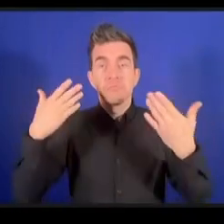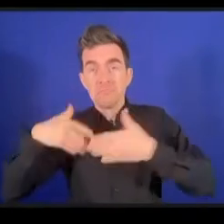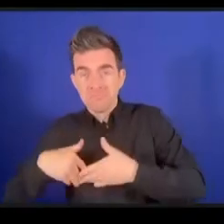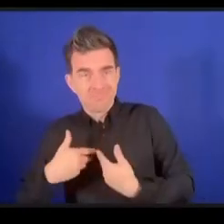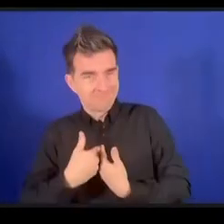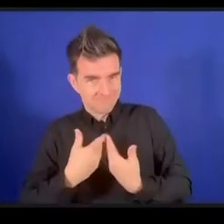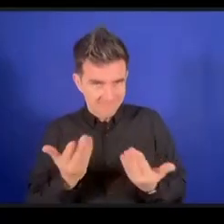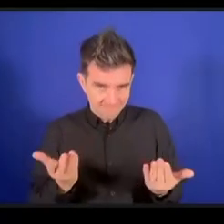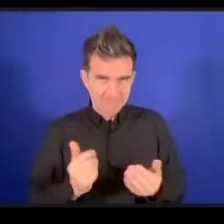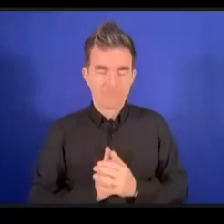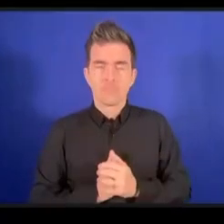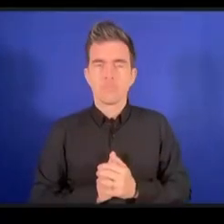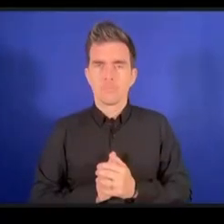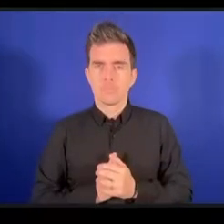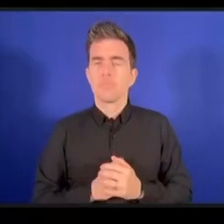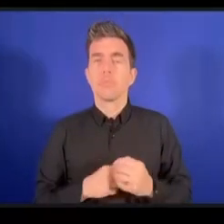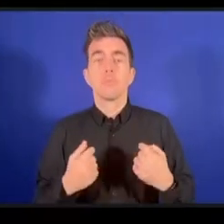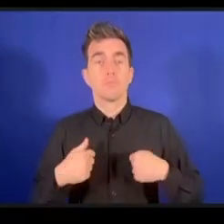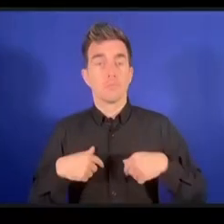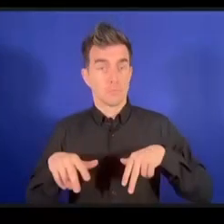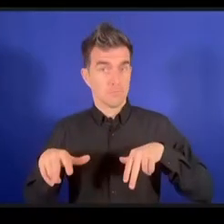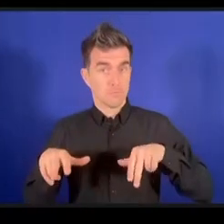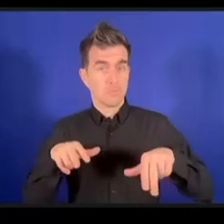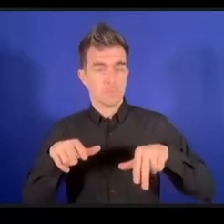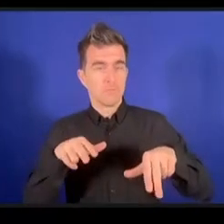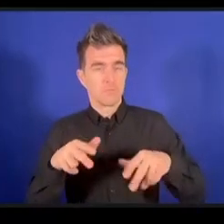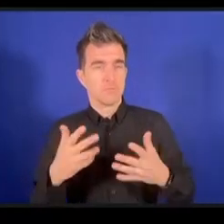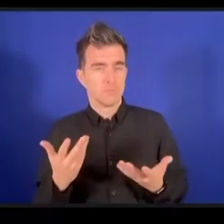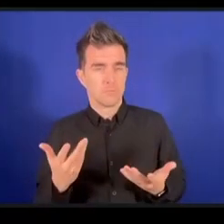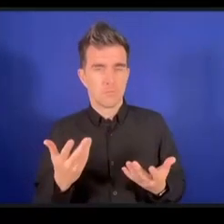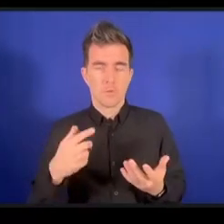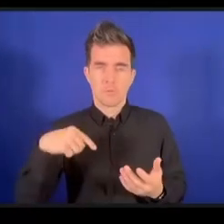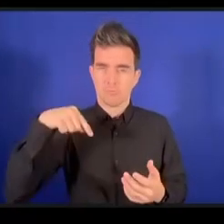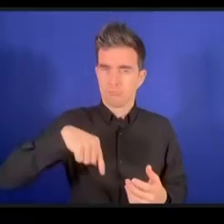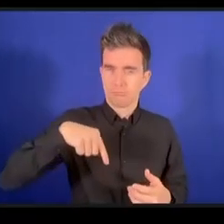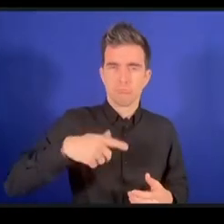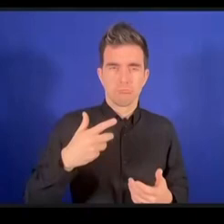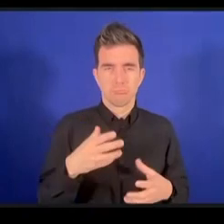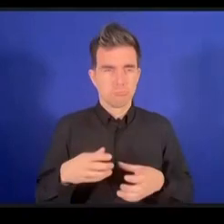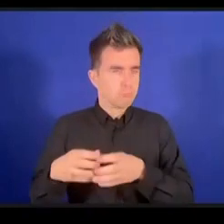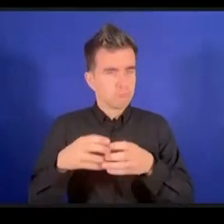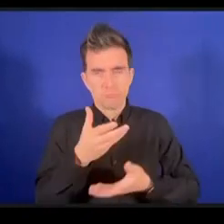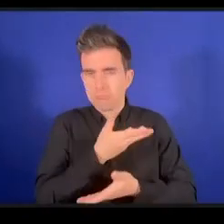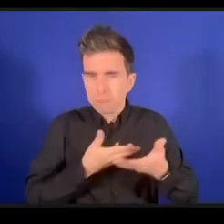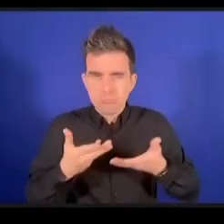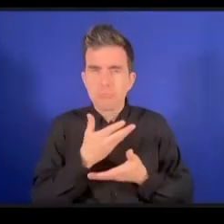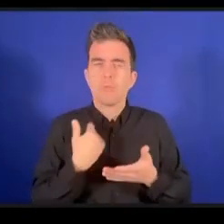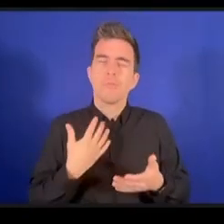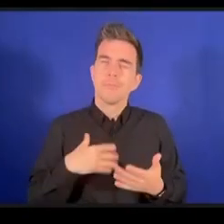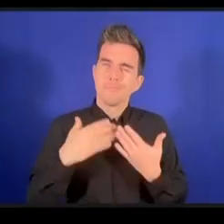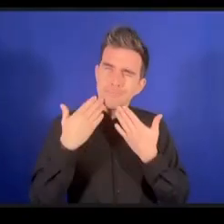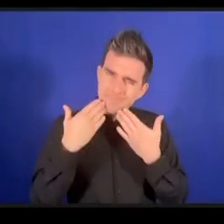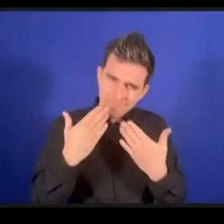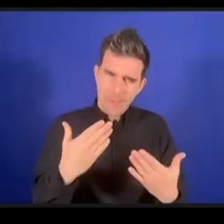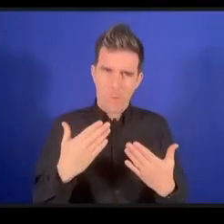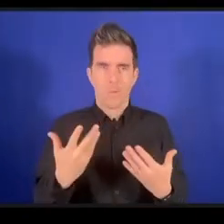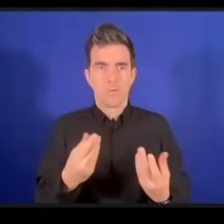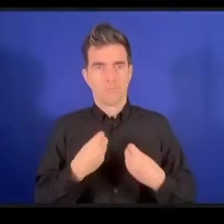هذه الجلسة وأنتهز هذه الفرصة لكي أشكر